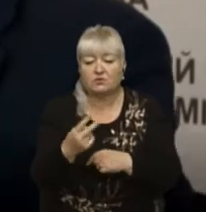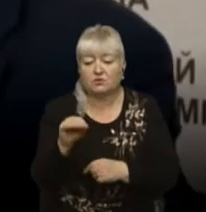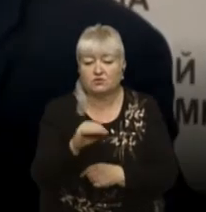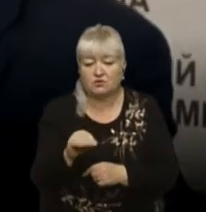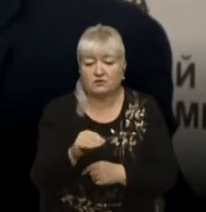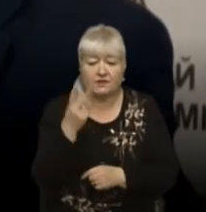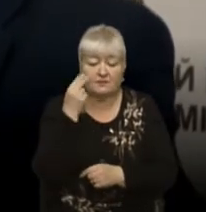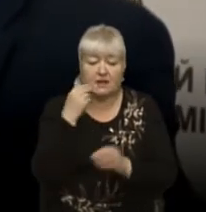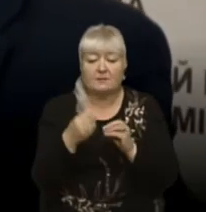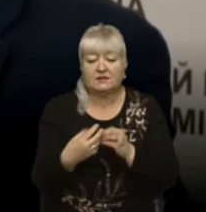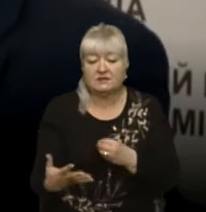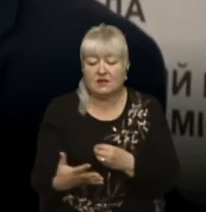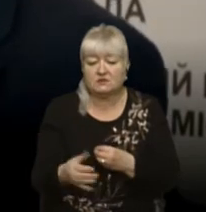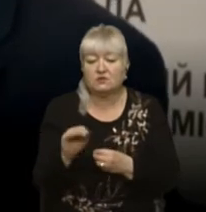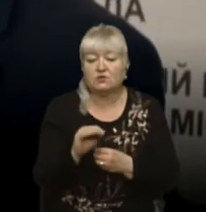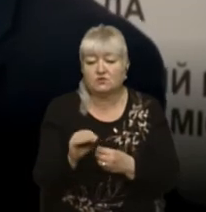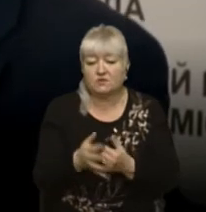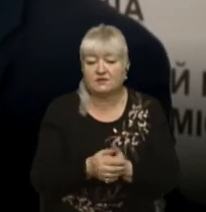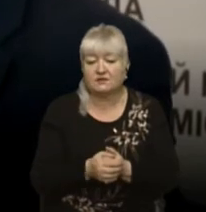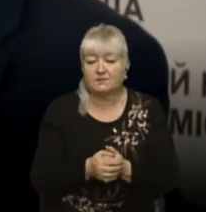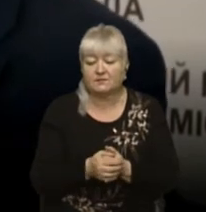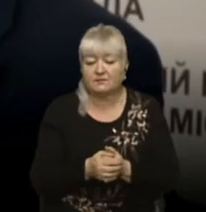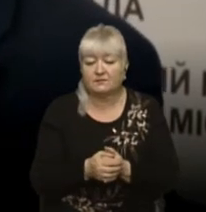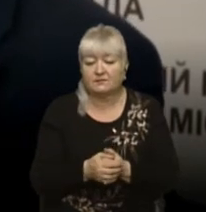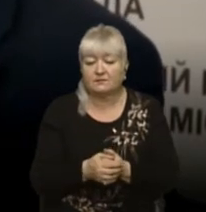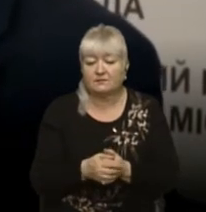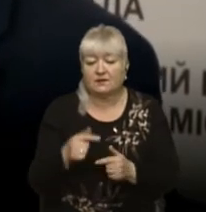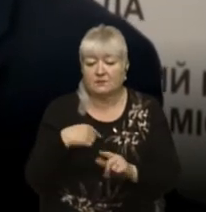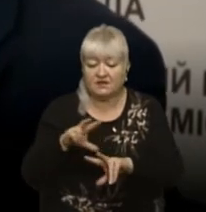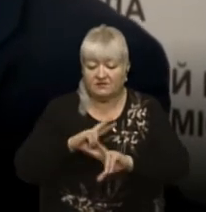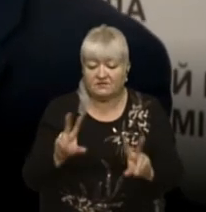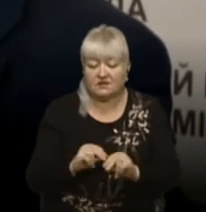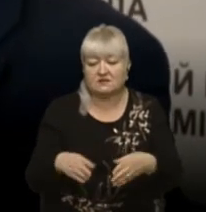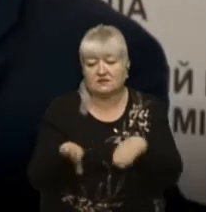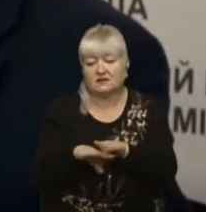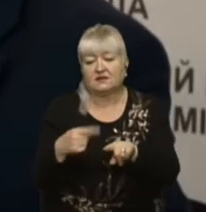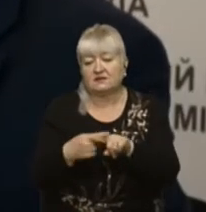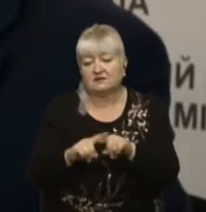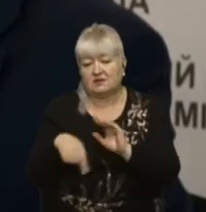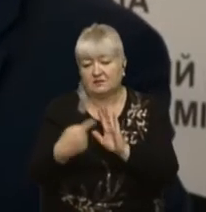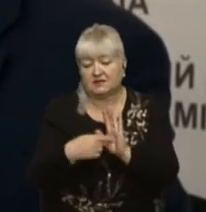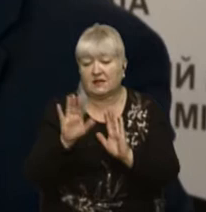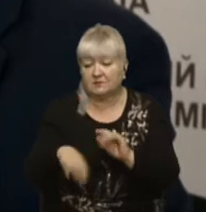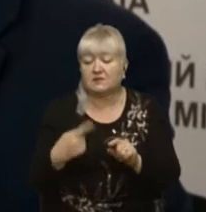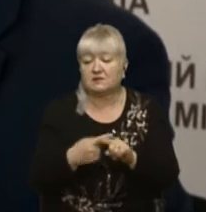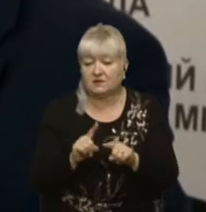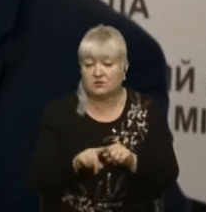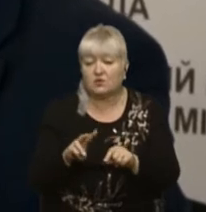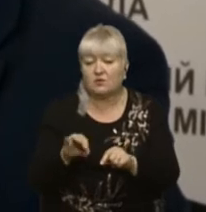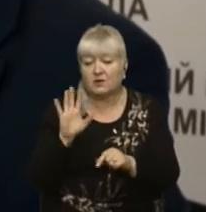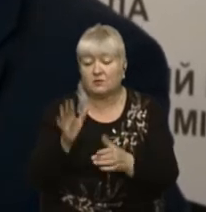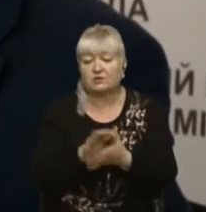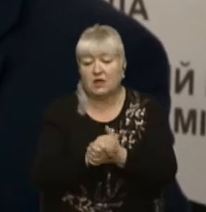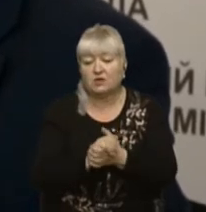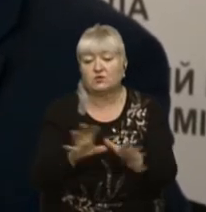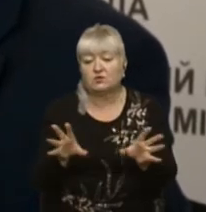15 жовтня мені вдасться закрити це питання, і після того ми вже будемо дружно